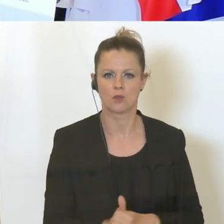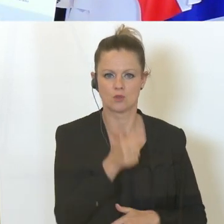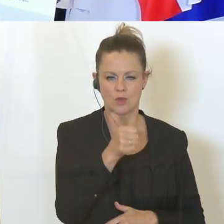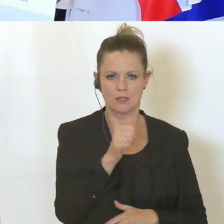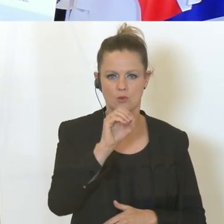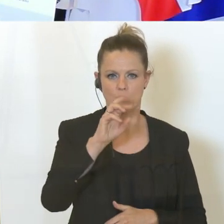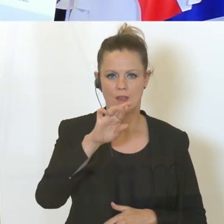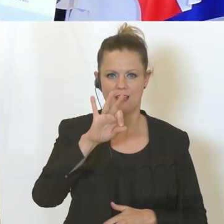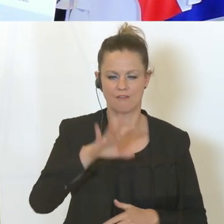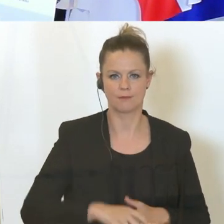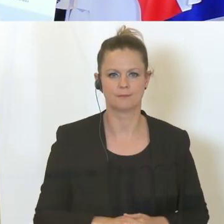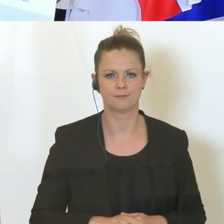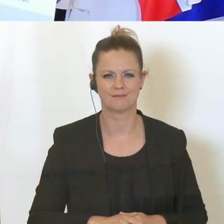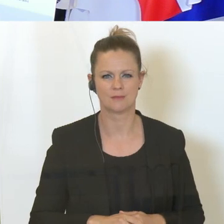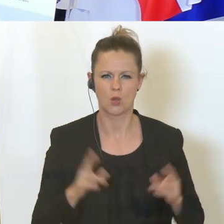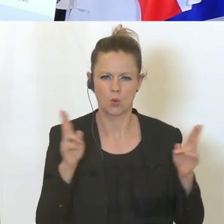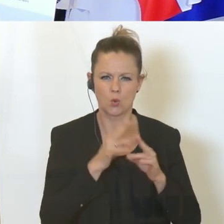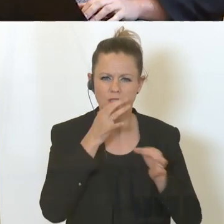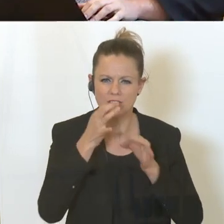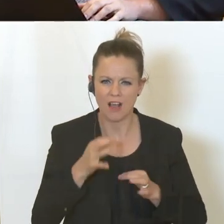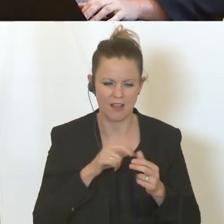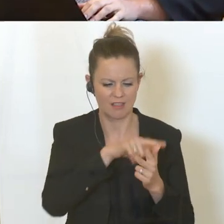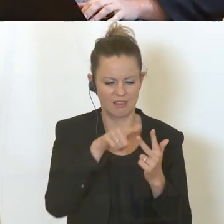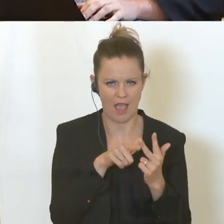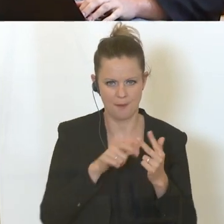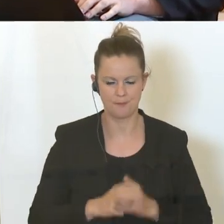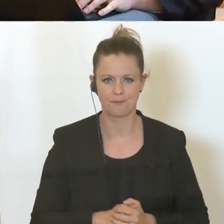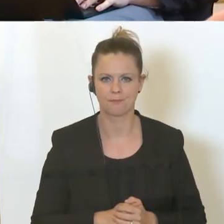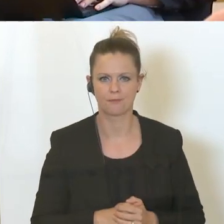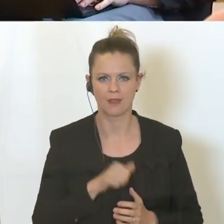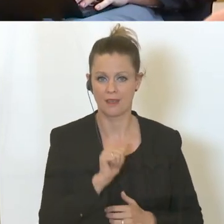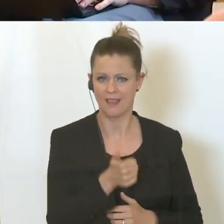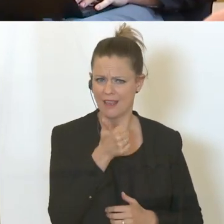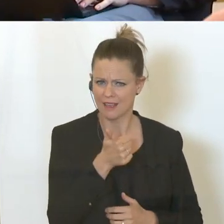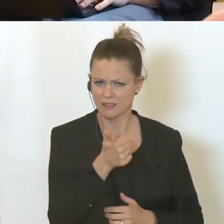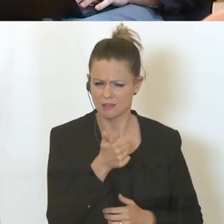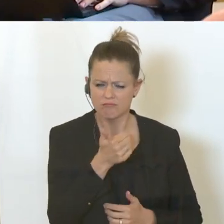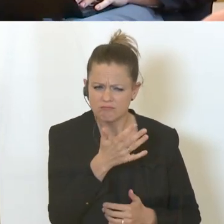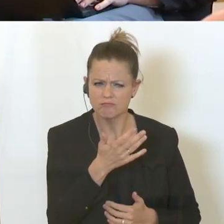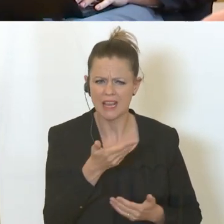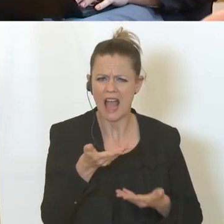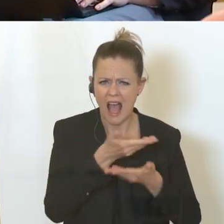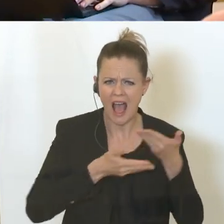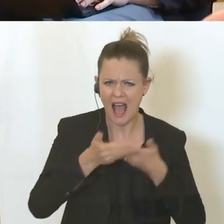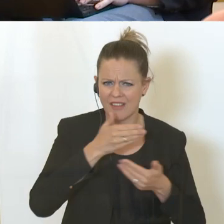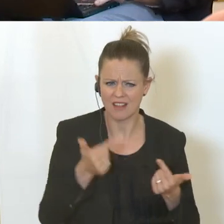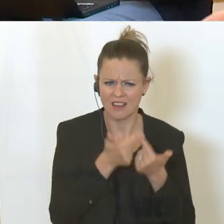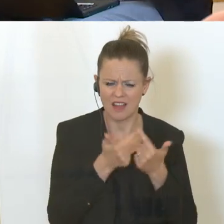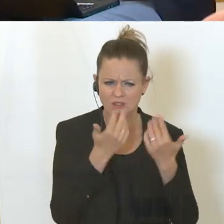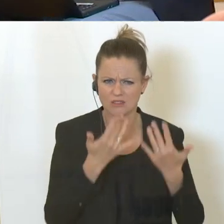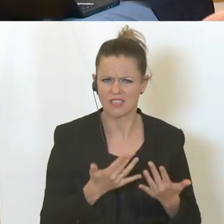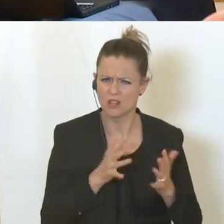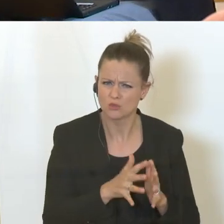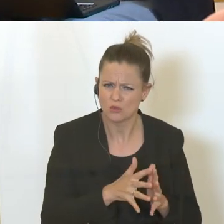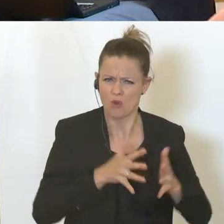Westhoff. Bitte schön. Ich hätte drei kürzere Fragen. Die erste wäre, was ist Ihre Erklärung dafür, dass im Handel die Zahlen so groß sind, wodurch der